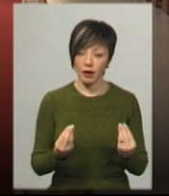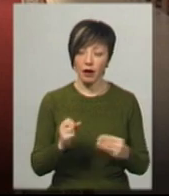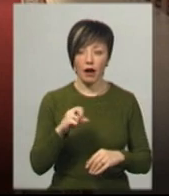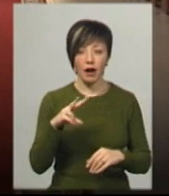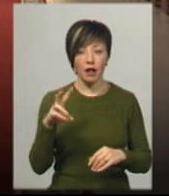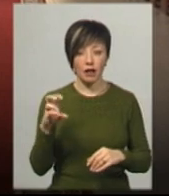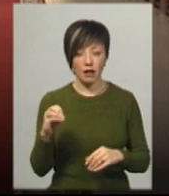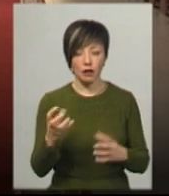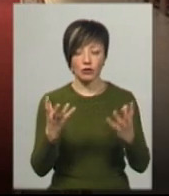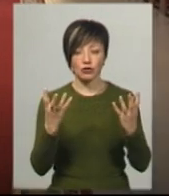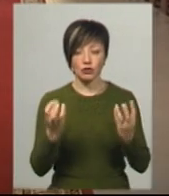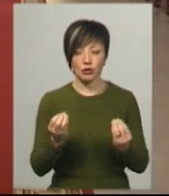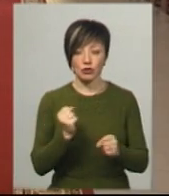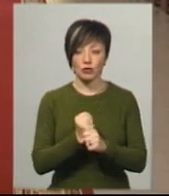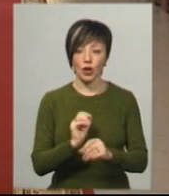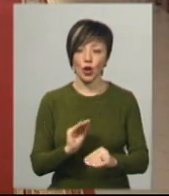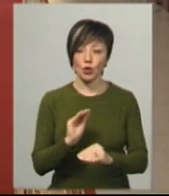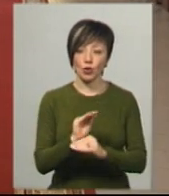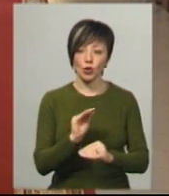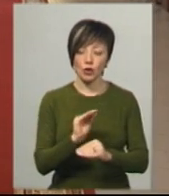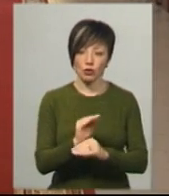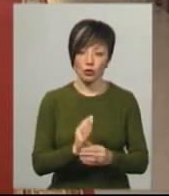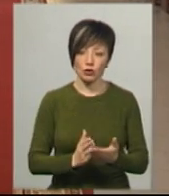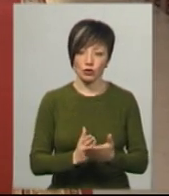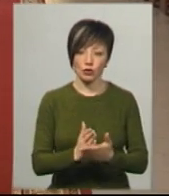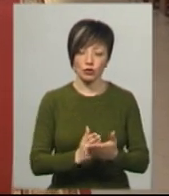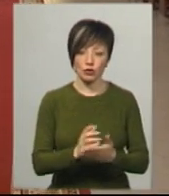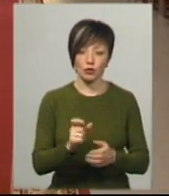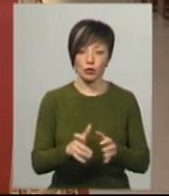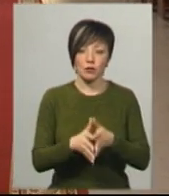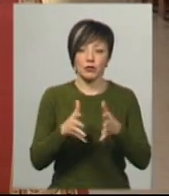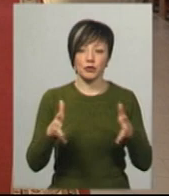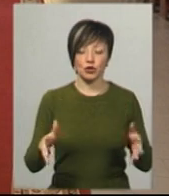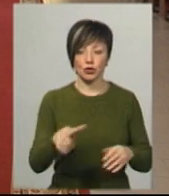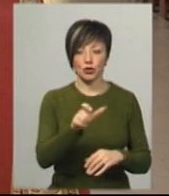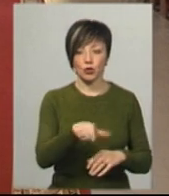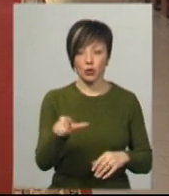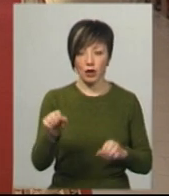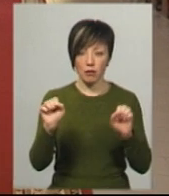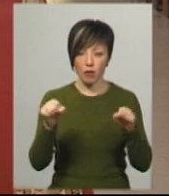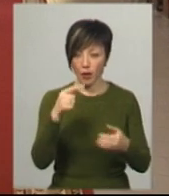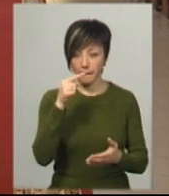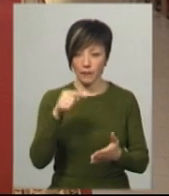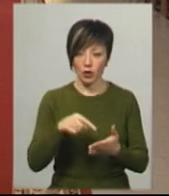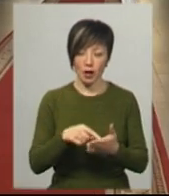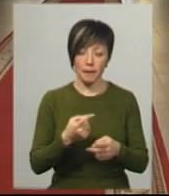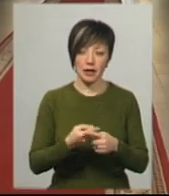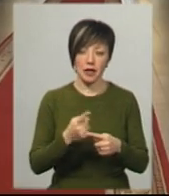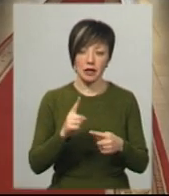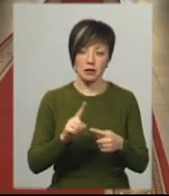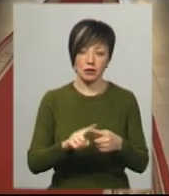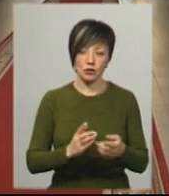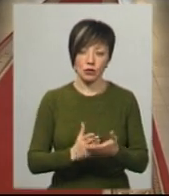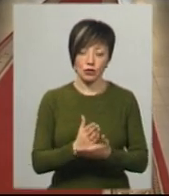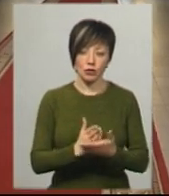але крім того, ще ми зробили додаткові служби для того, щоб більша кількість людей могла потрапити на ці Євхаристі. На